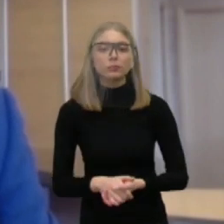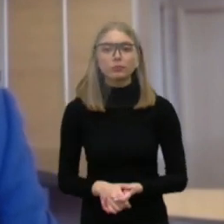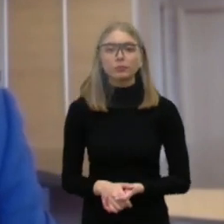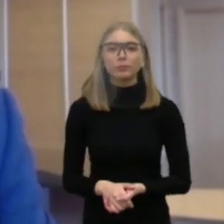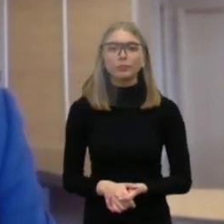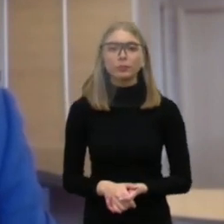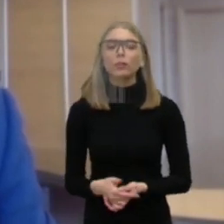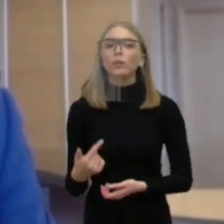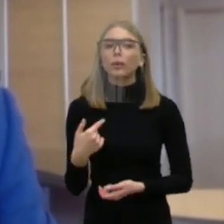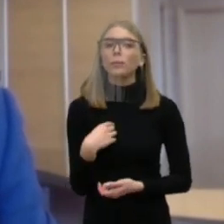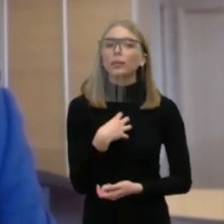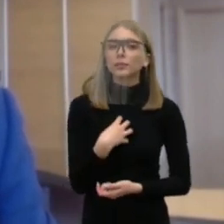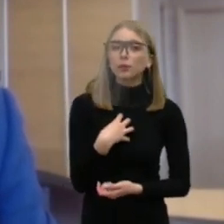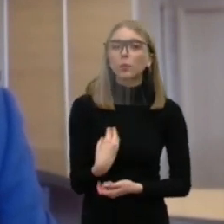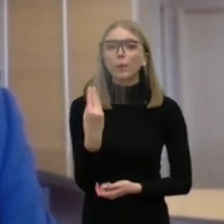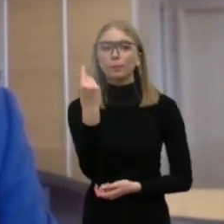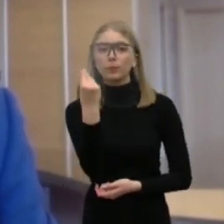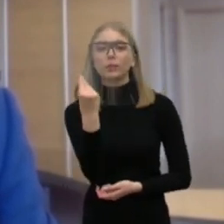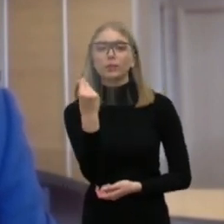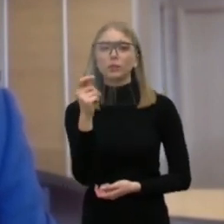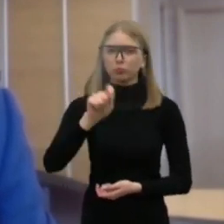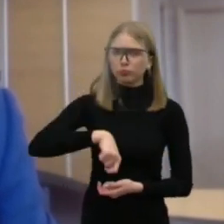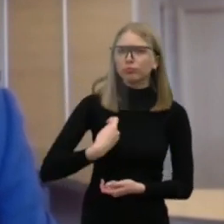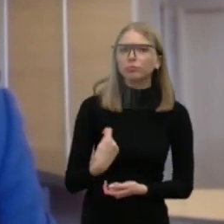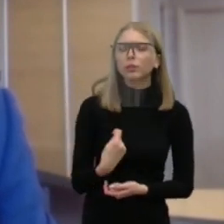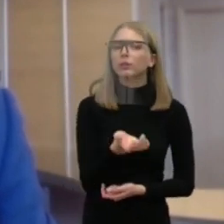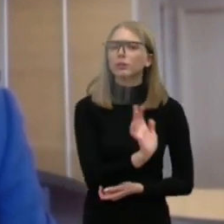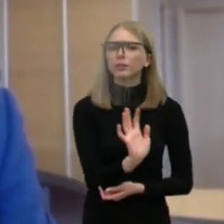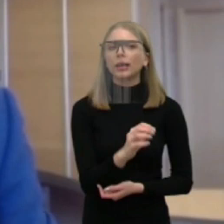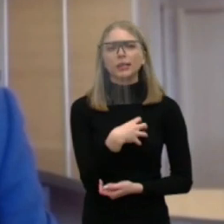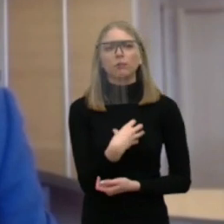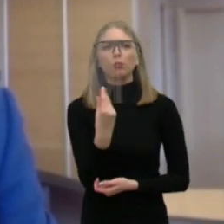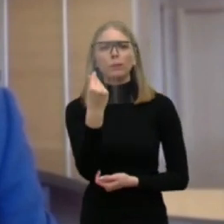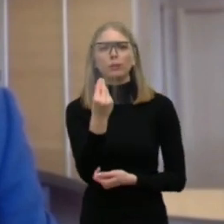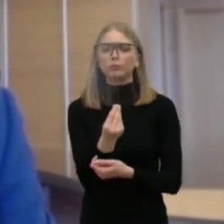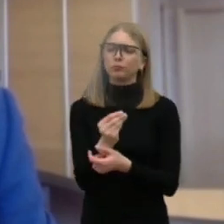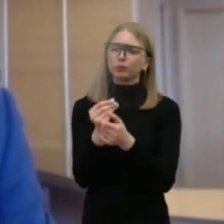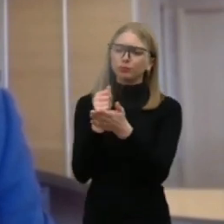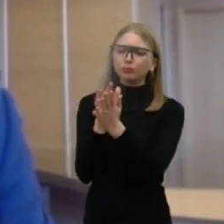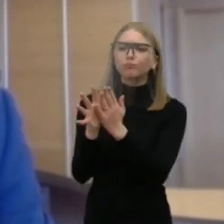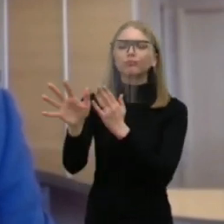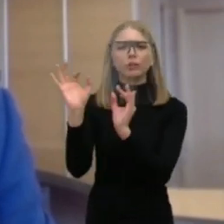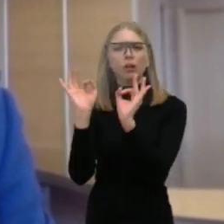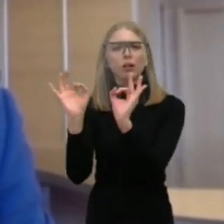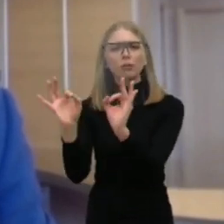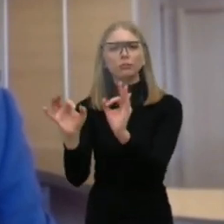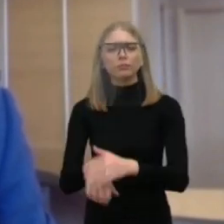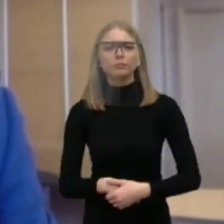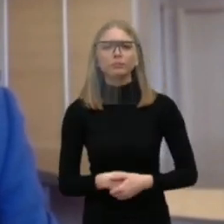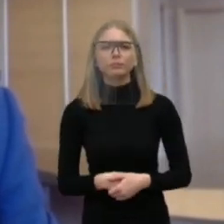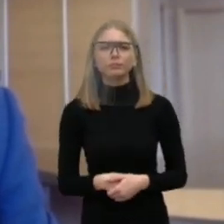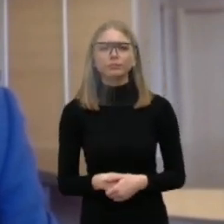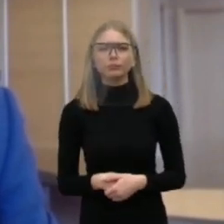kas man atrodo svarbu, kad tie pinigai nenuėtų tiesiog kažkur, o būtų kurtų alternatyvą. Nekart apie tai kalbėjau.